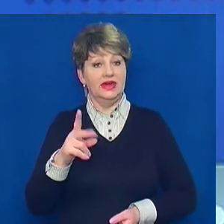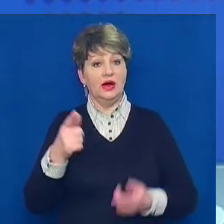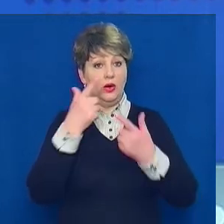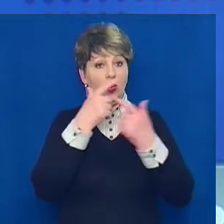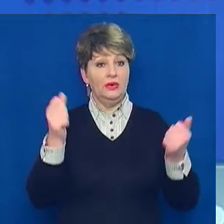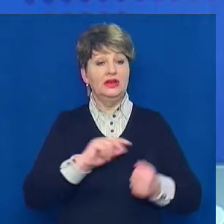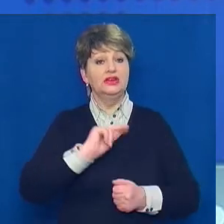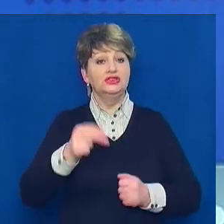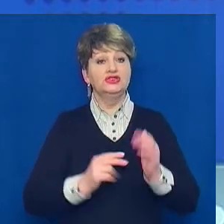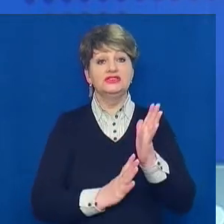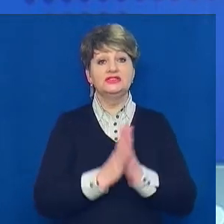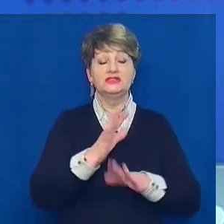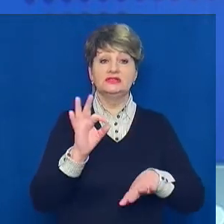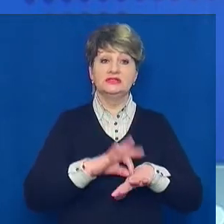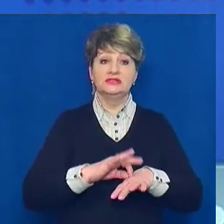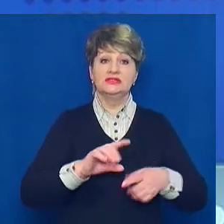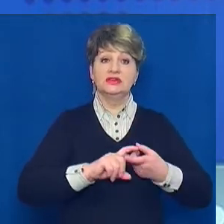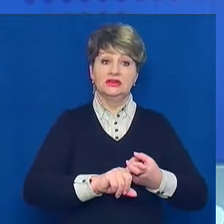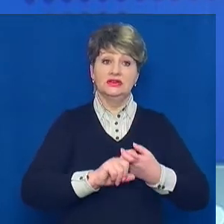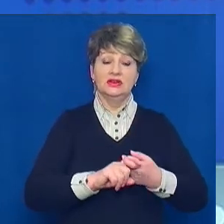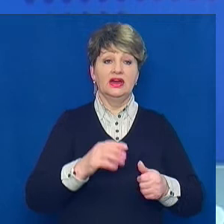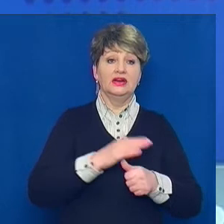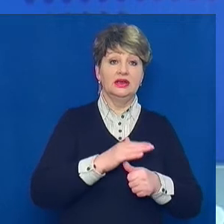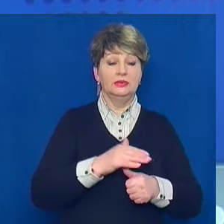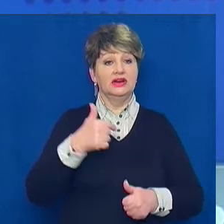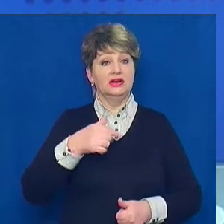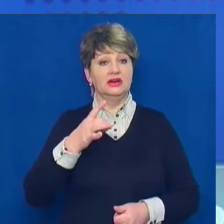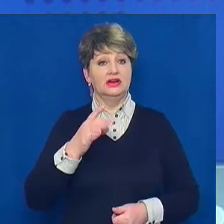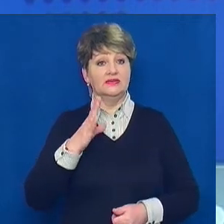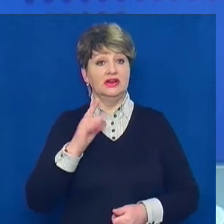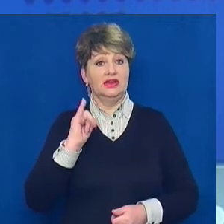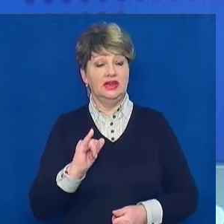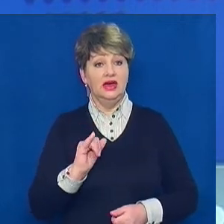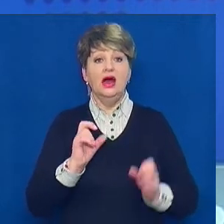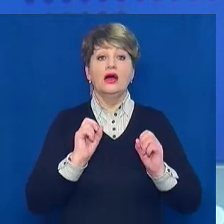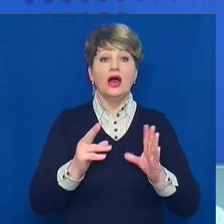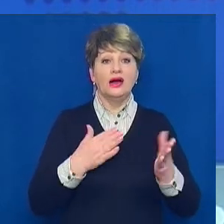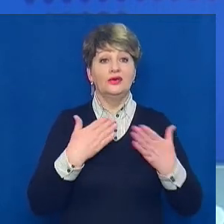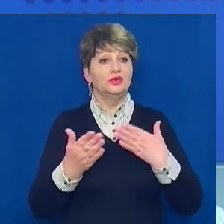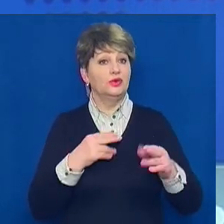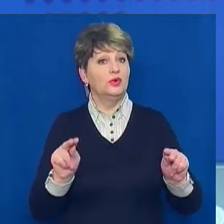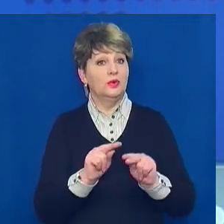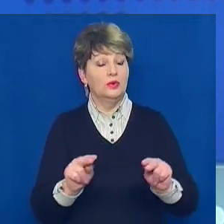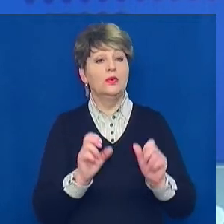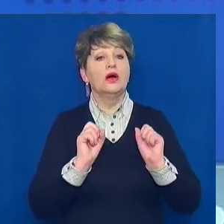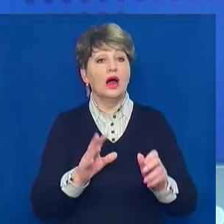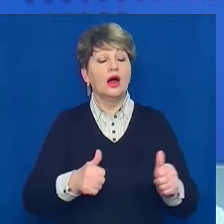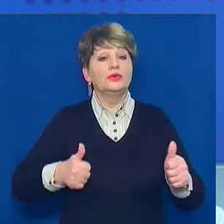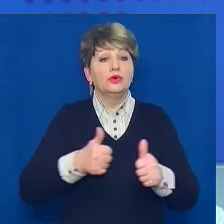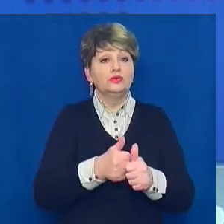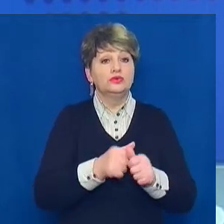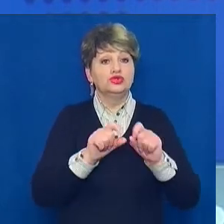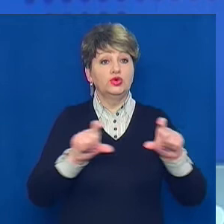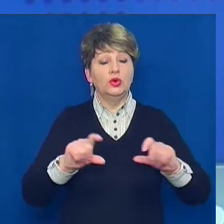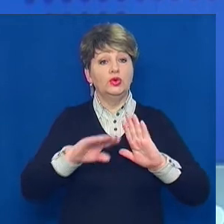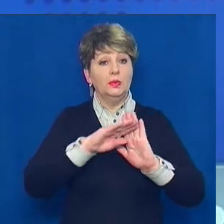зростання захворюваності на грип та ГРВІ. Як ставляться до припинення навчання освітяни та як нас доганятимуть шкільну програму,